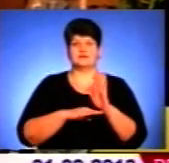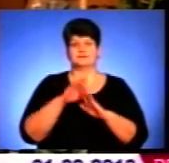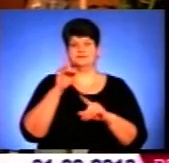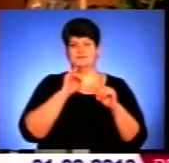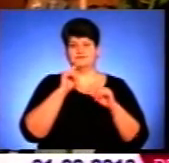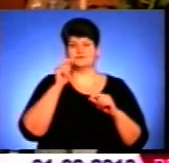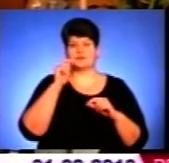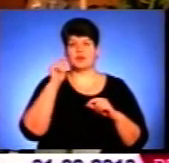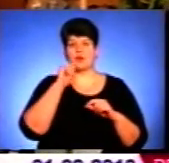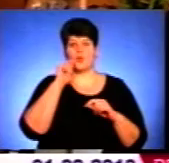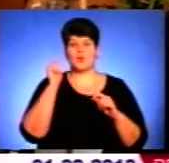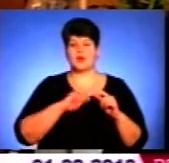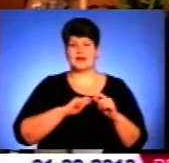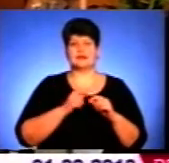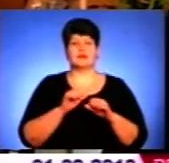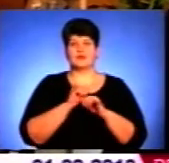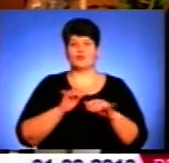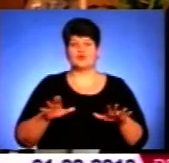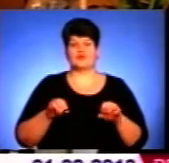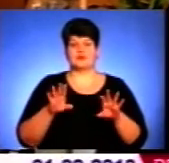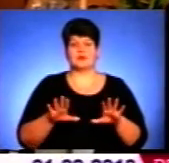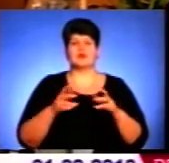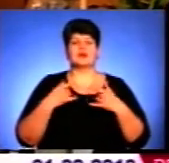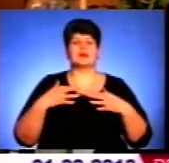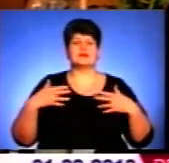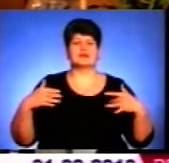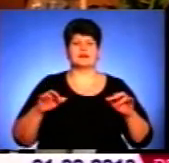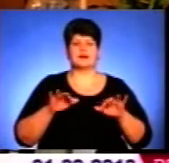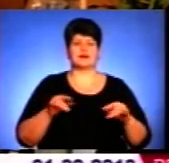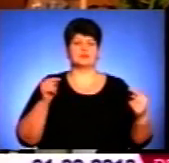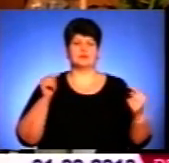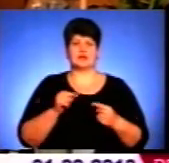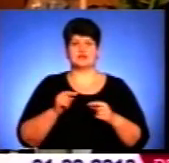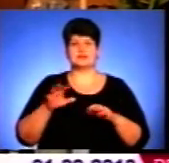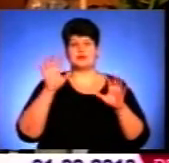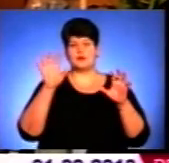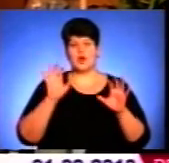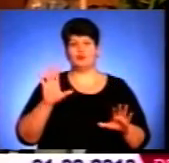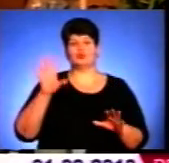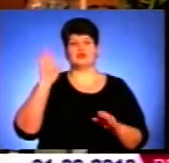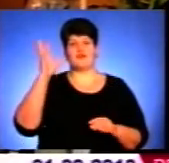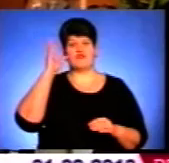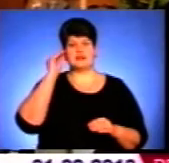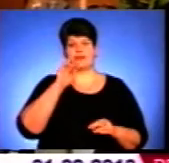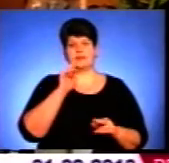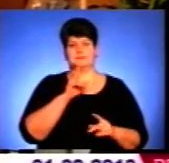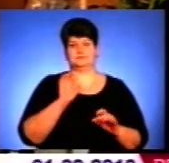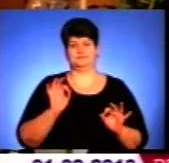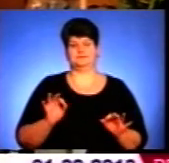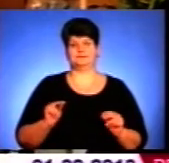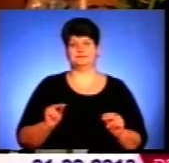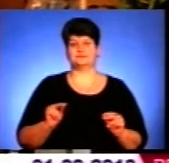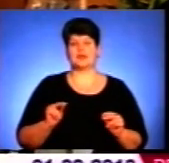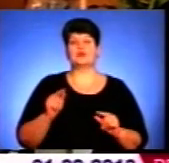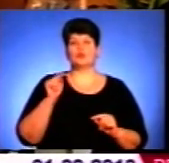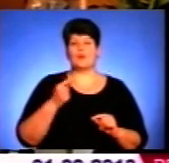зможуть вирішити питання. Оскільки будь-яка діяльність, яка соперечить законодавство, буде вважатися нелегітимною. Через